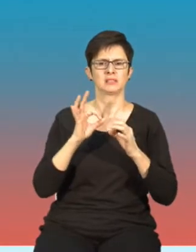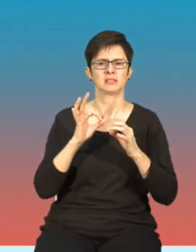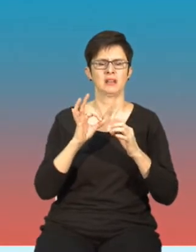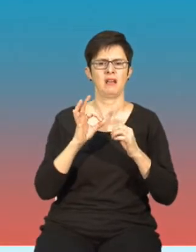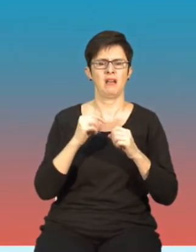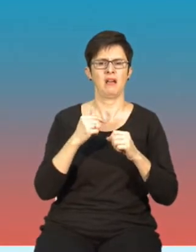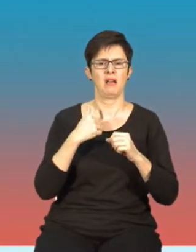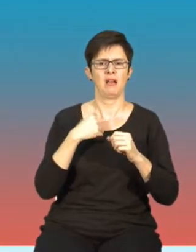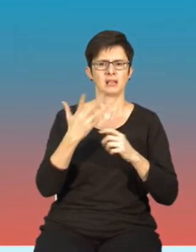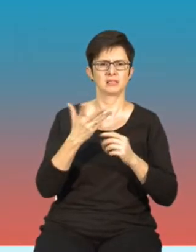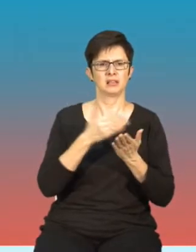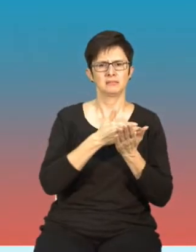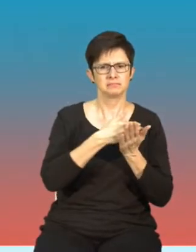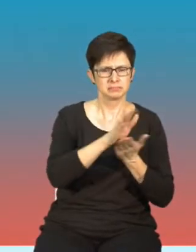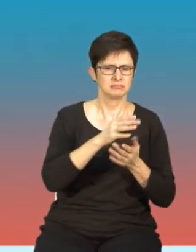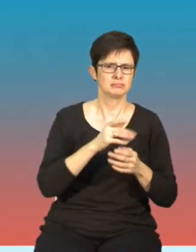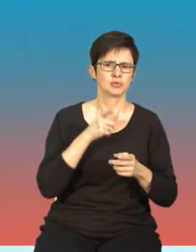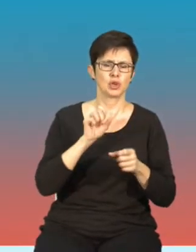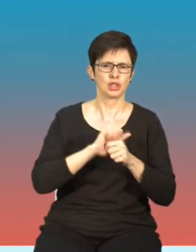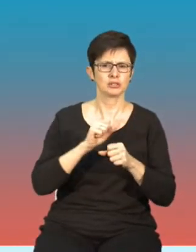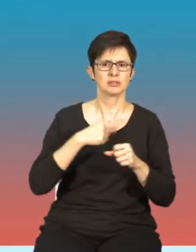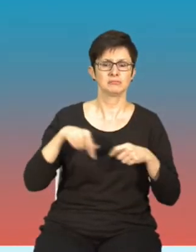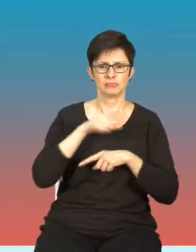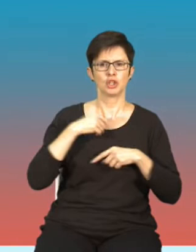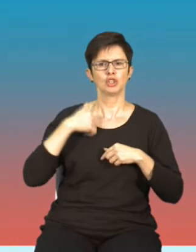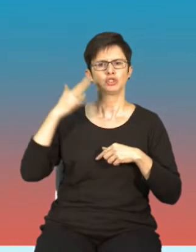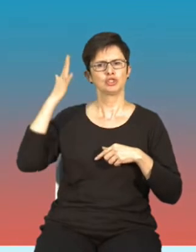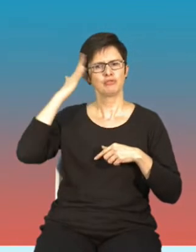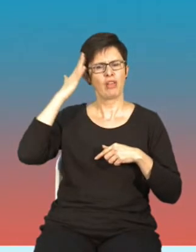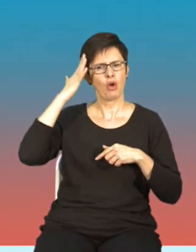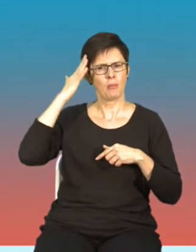poziomu użytkownika nie działa, jest to świadomość użytkowników.